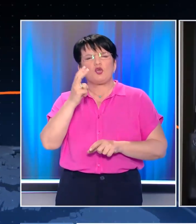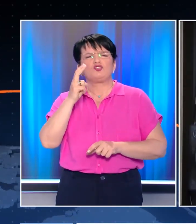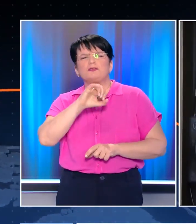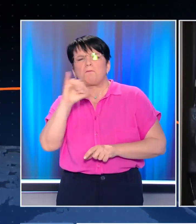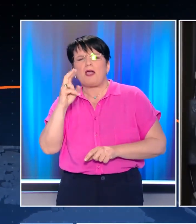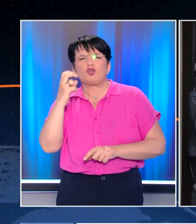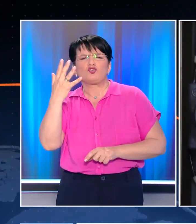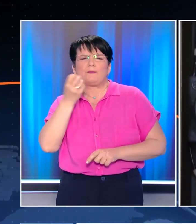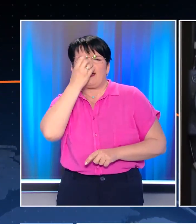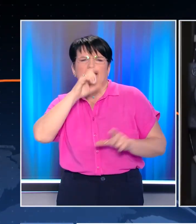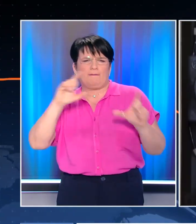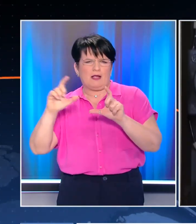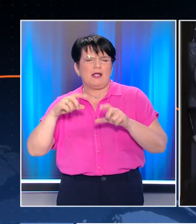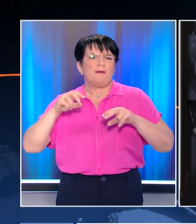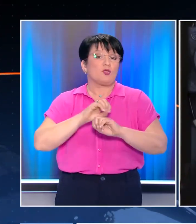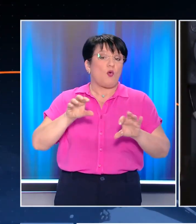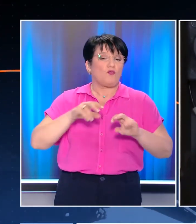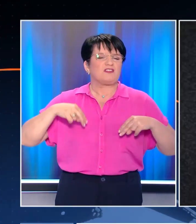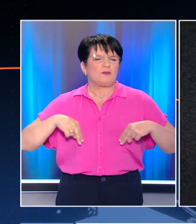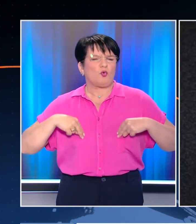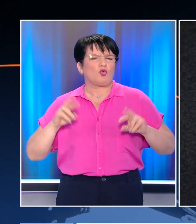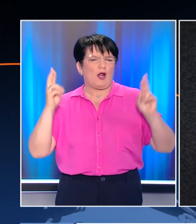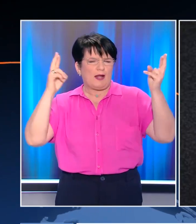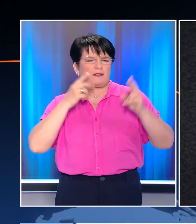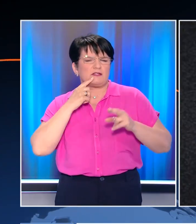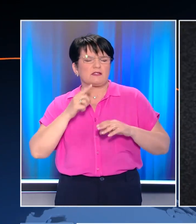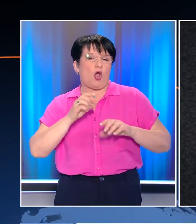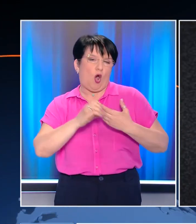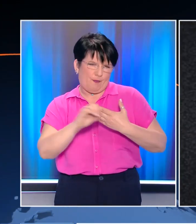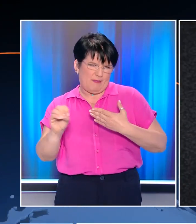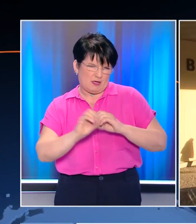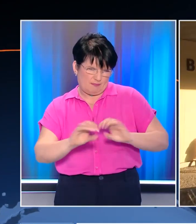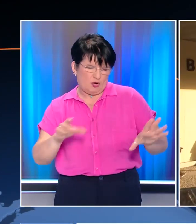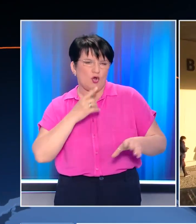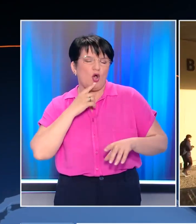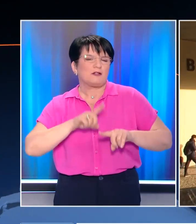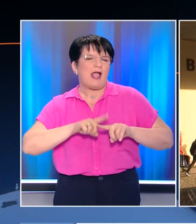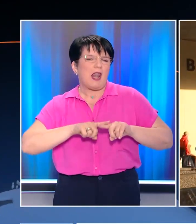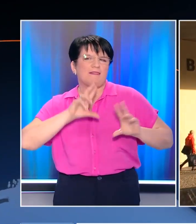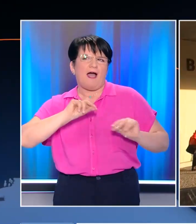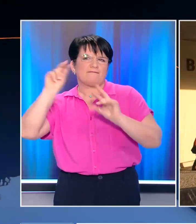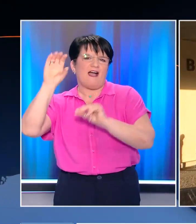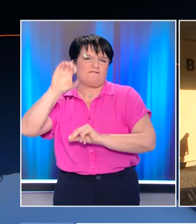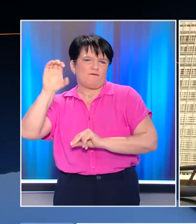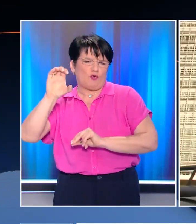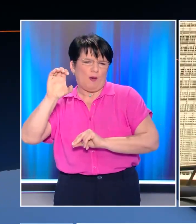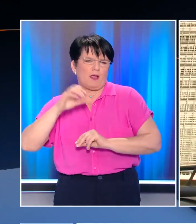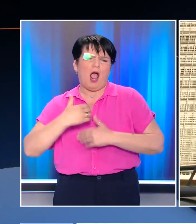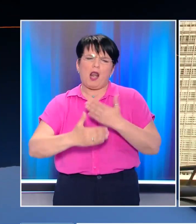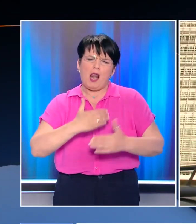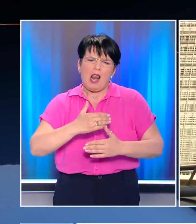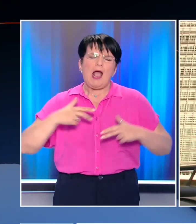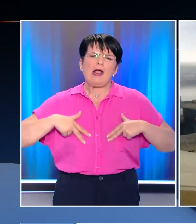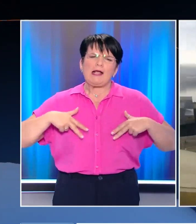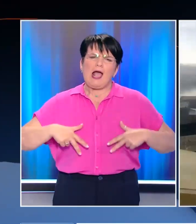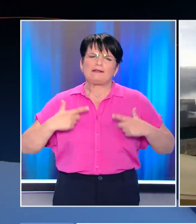Μαΐου. Πηγές του Υπουργείου Ενέργειας τόνιζαν στο όπεν πως η χώρα μας θα ακολουθήσει τις στάσεις της Ευρώπης. Και ενώ η Ευρώπη αναζητεί κοινό βηματισμό, τα κράτη